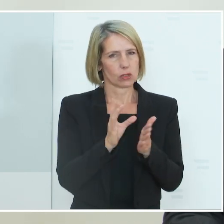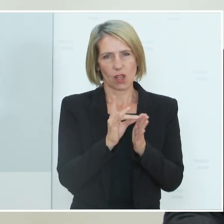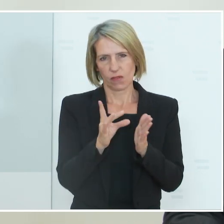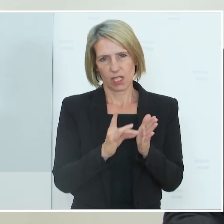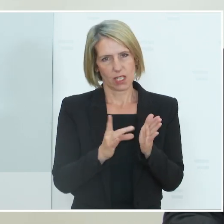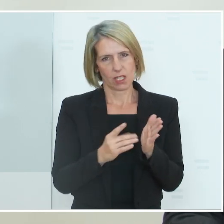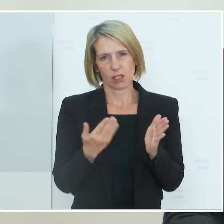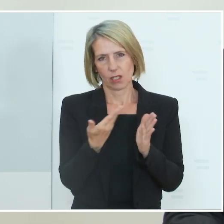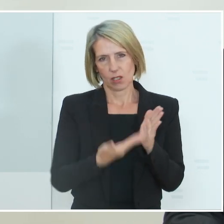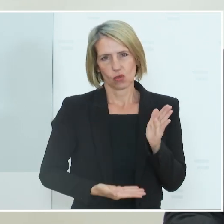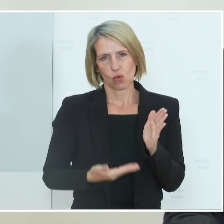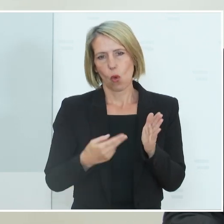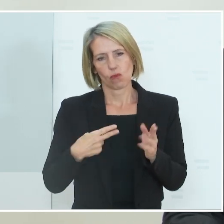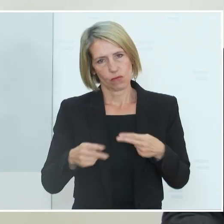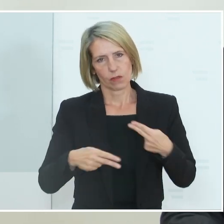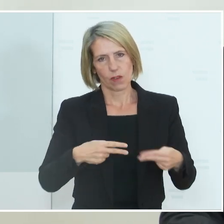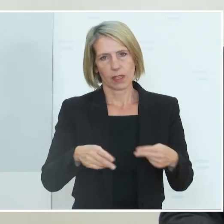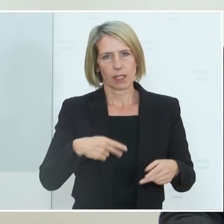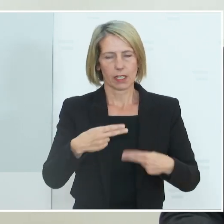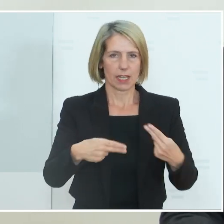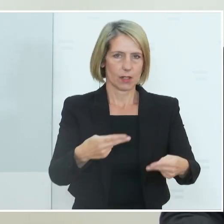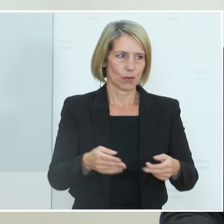gehen wir weiter. Das